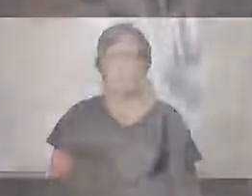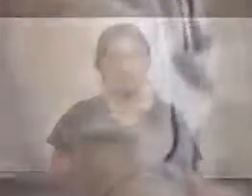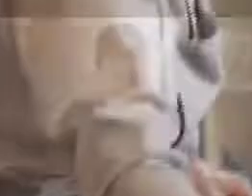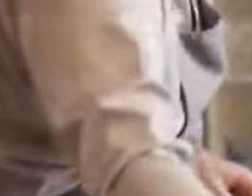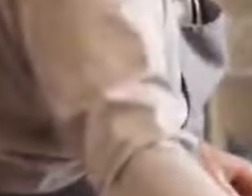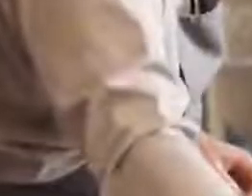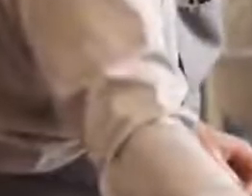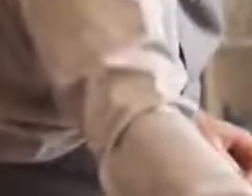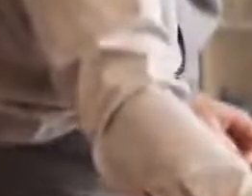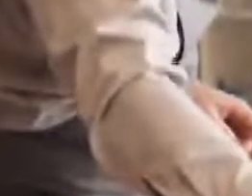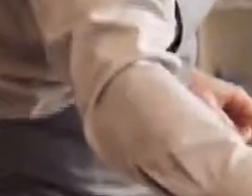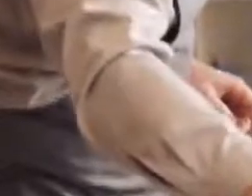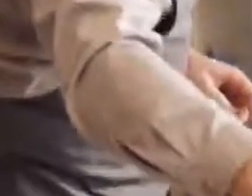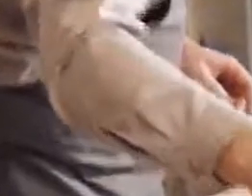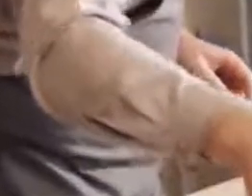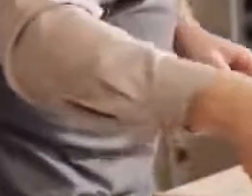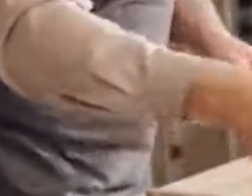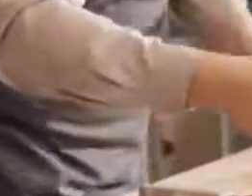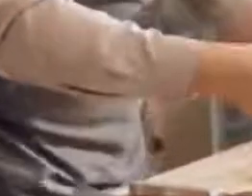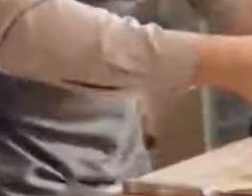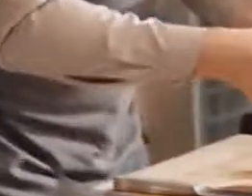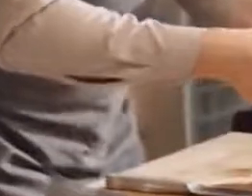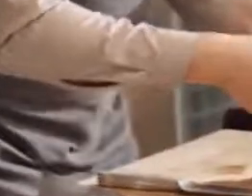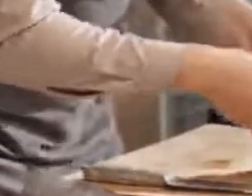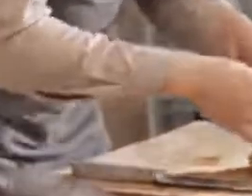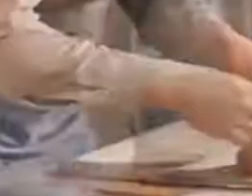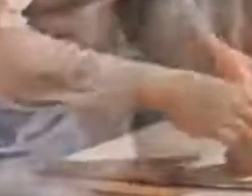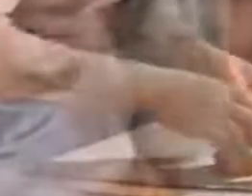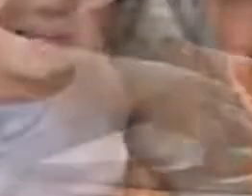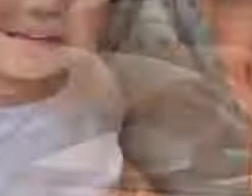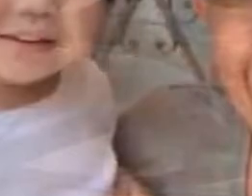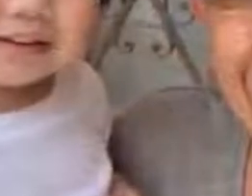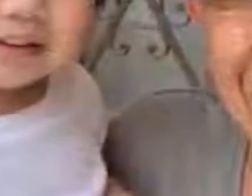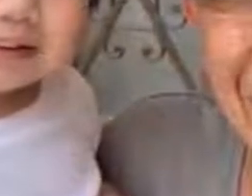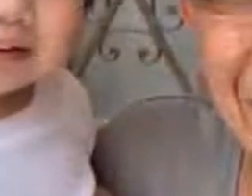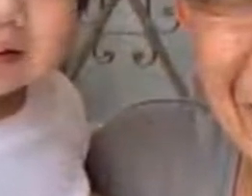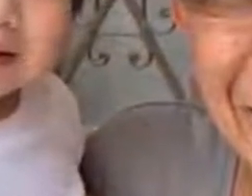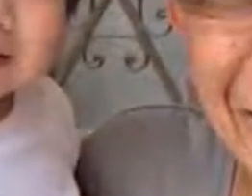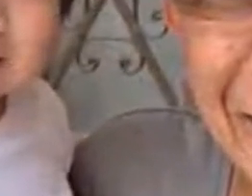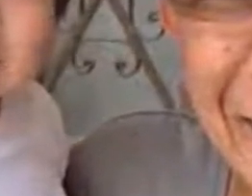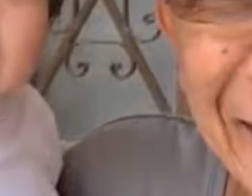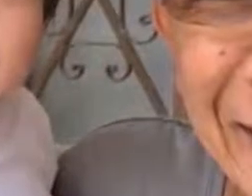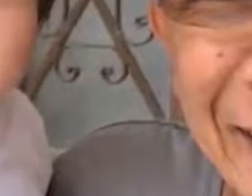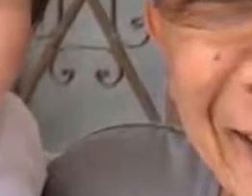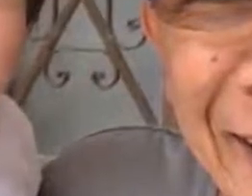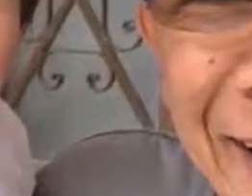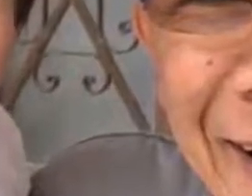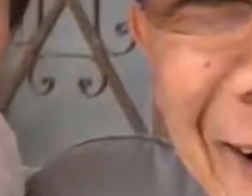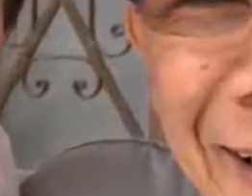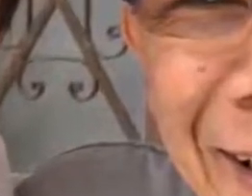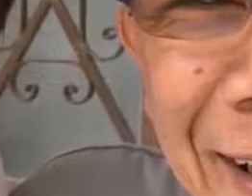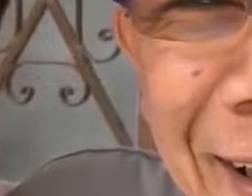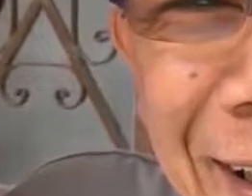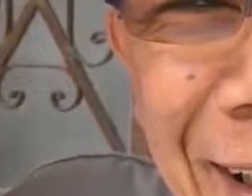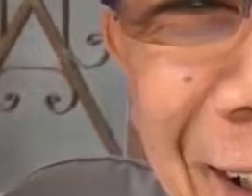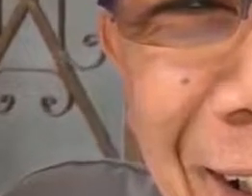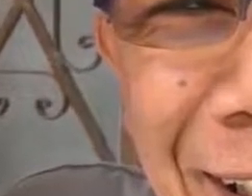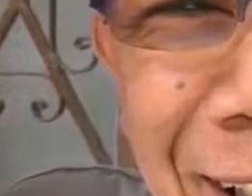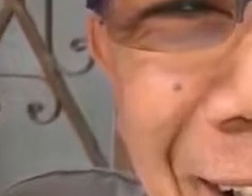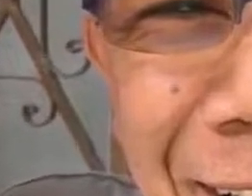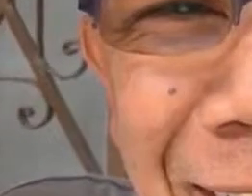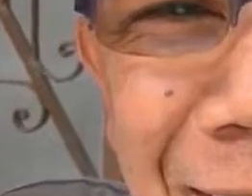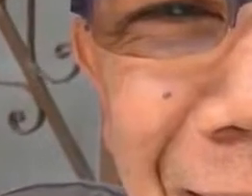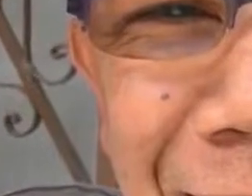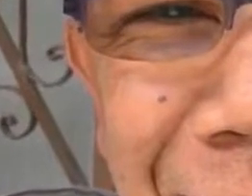Matagal nagtatrabaho bilang chef sa Abu Dhabi si Ferdinand sa Langsang Pero nitong huli hindi siya makabiyahe